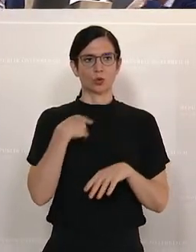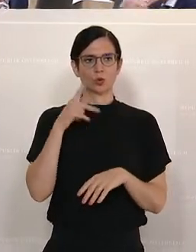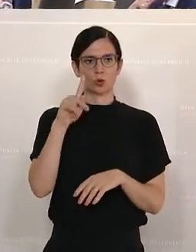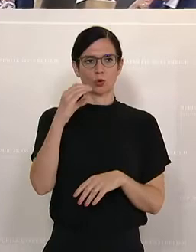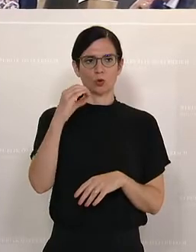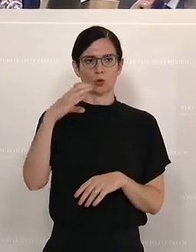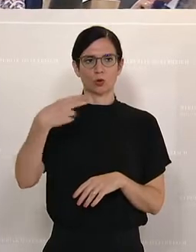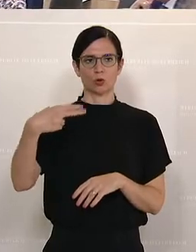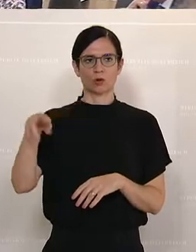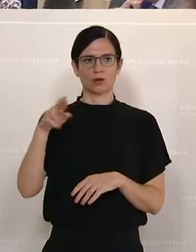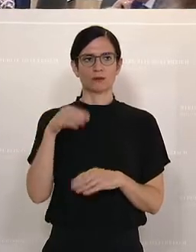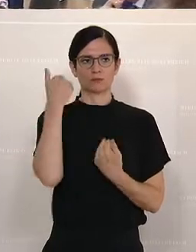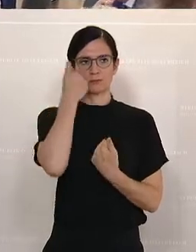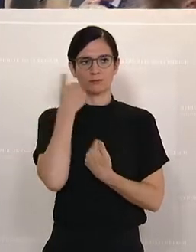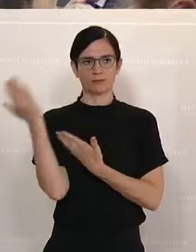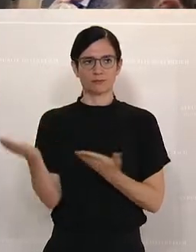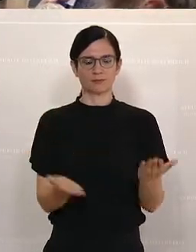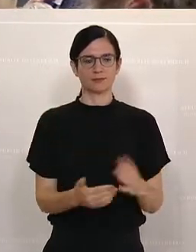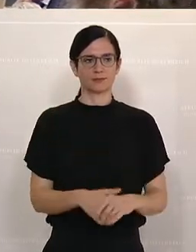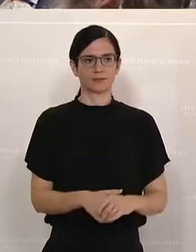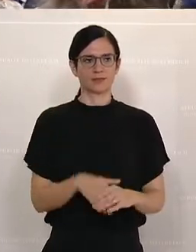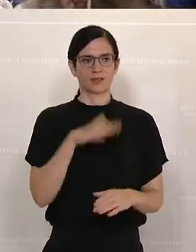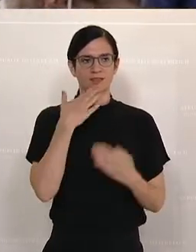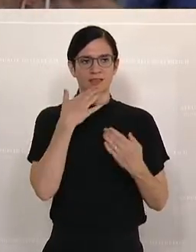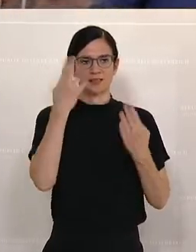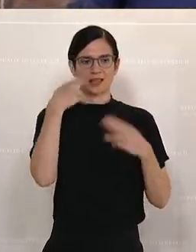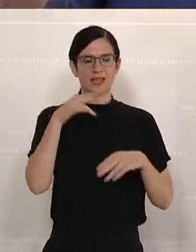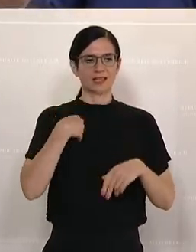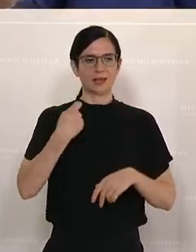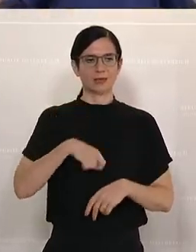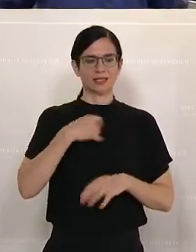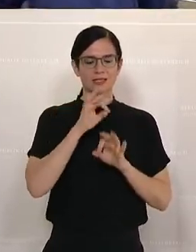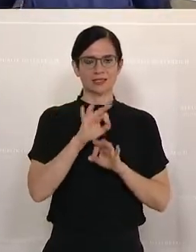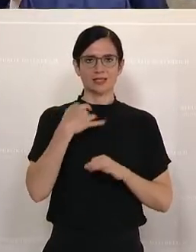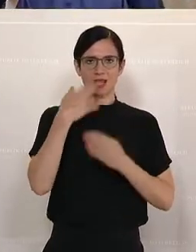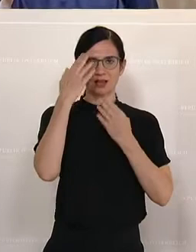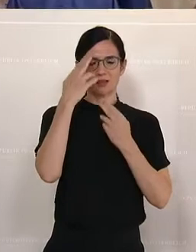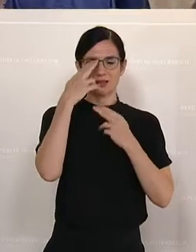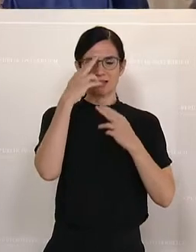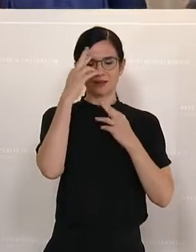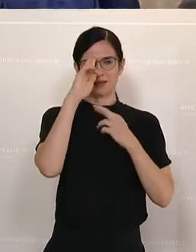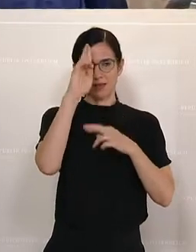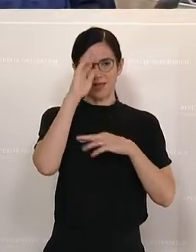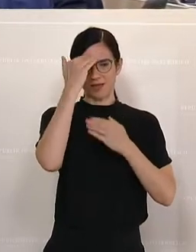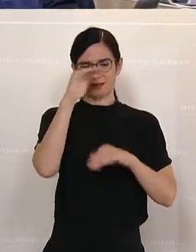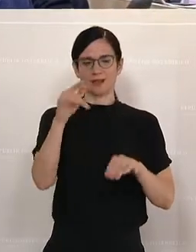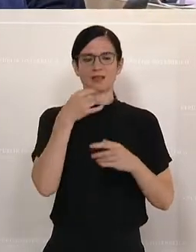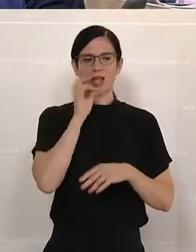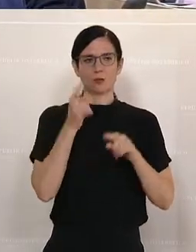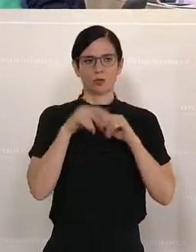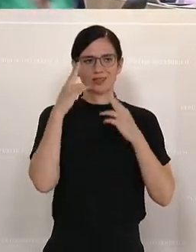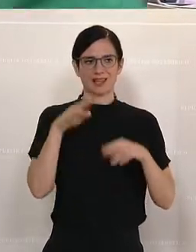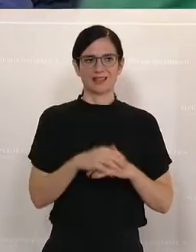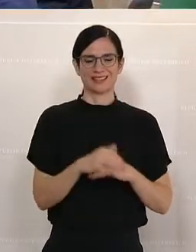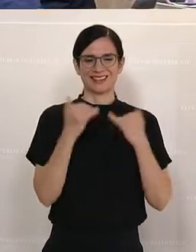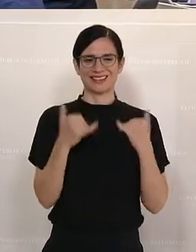Reform? So wird künftig eine Mindestentlohnung von 50 Prozent der ASVG Höchstbeitragsgrundlage ausreichend sein, um Zugang